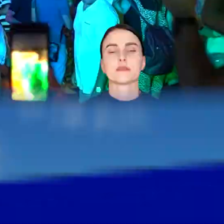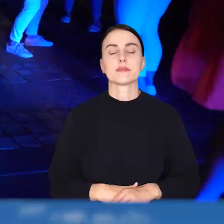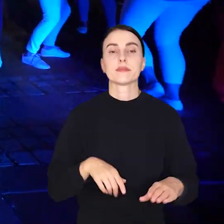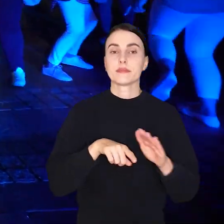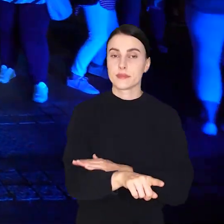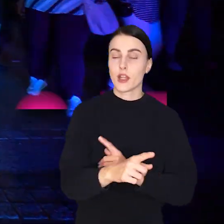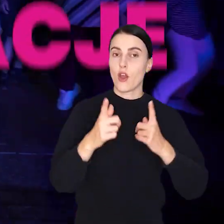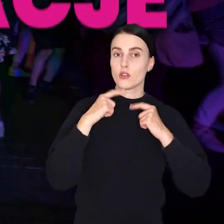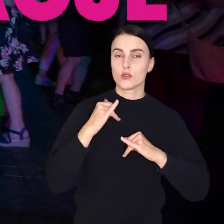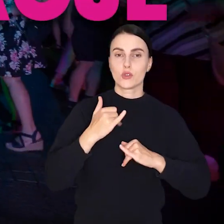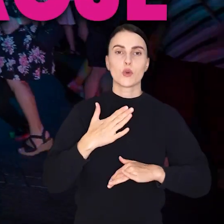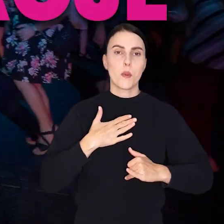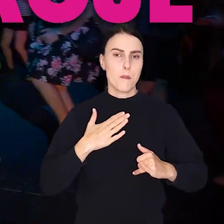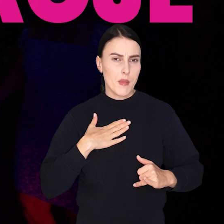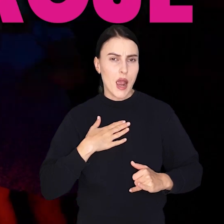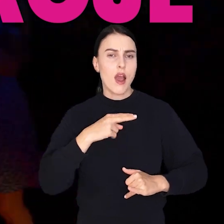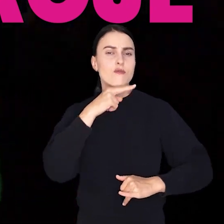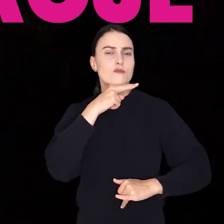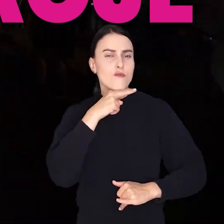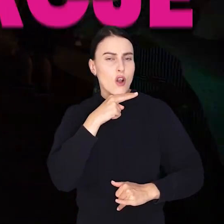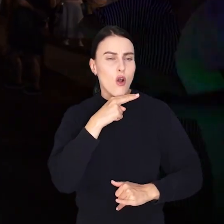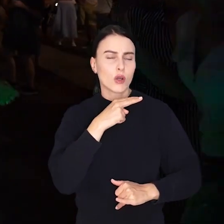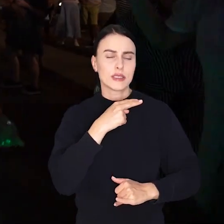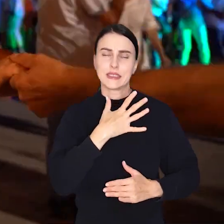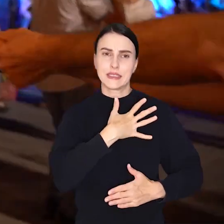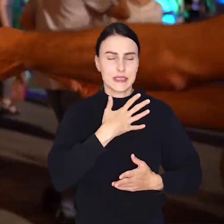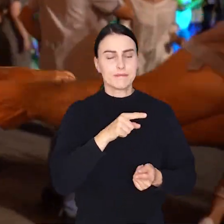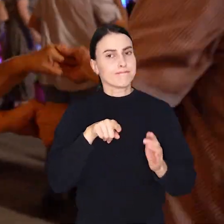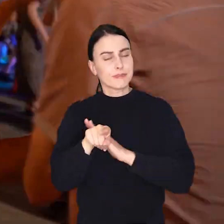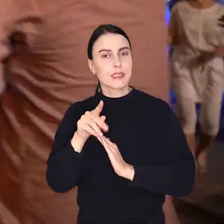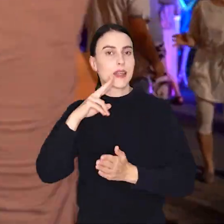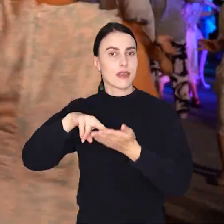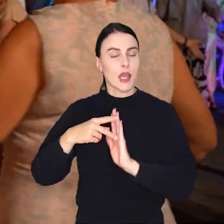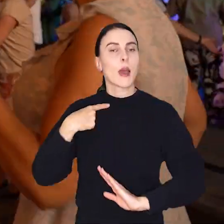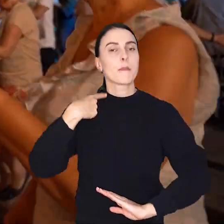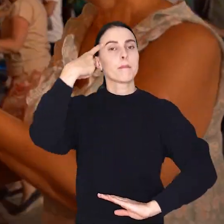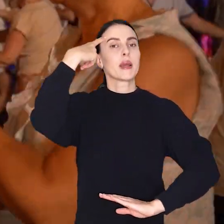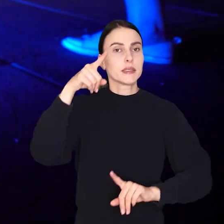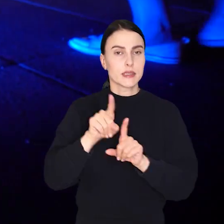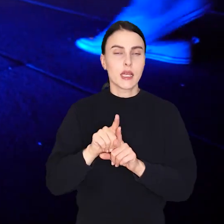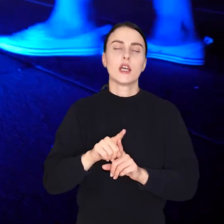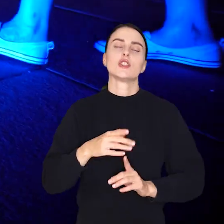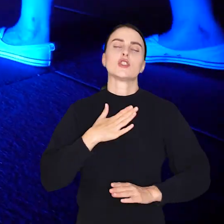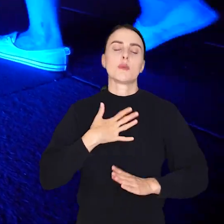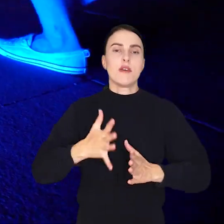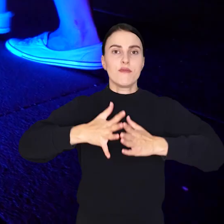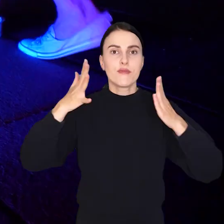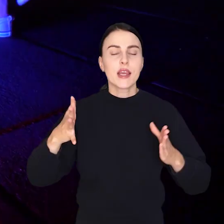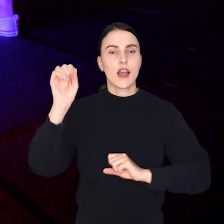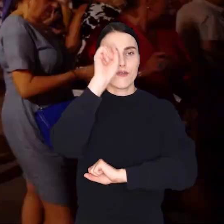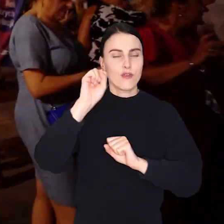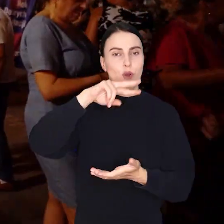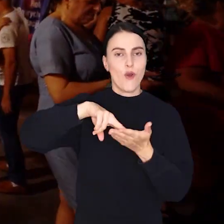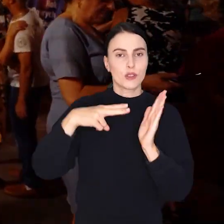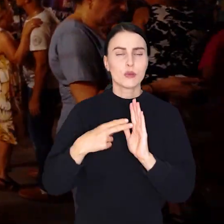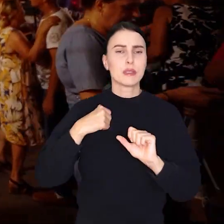A dla tych, którzy od wodnych aktywności wybierają te taneczne, przypominamy, że już w sobotę kolejna wielka wrocławska